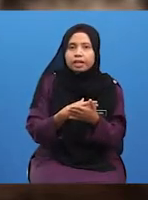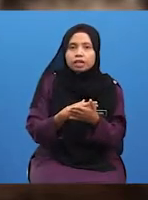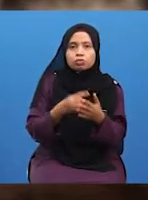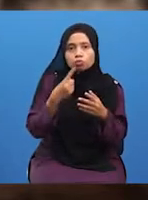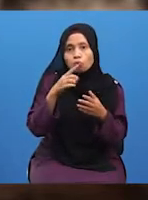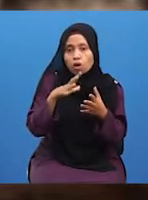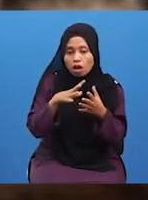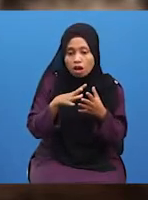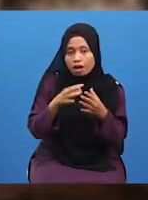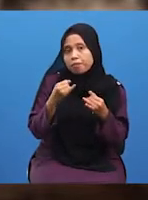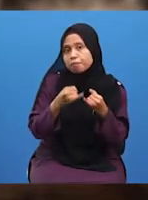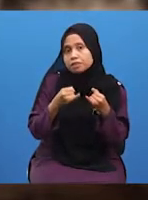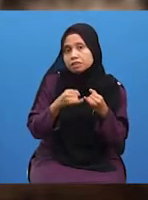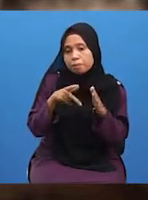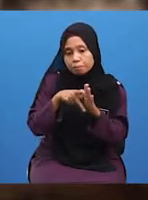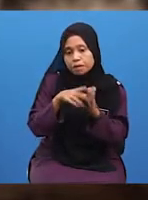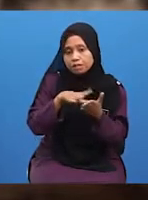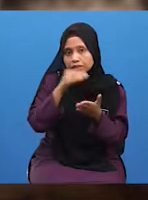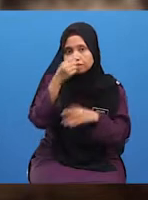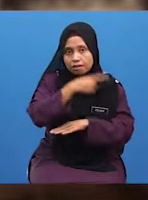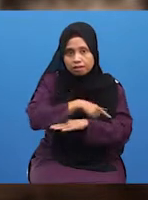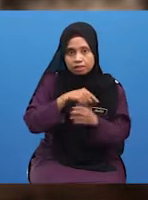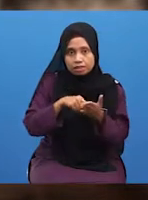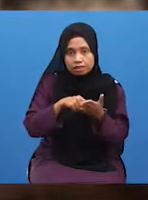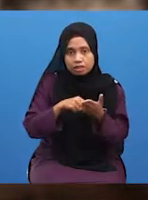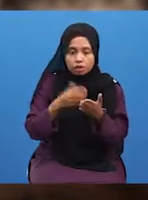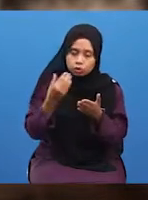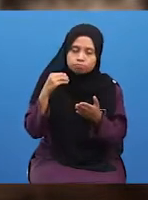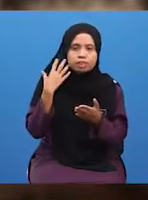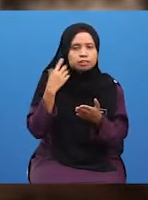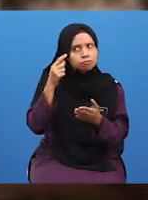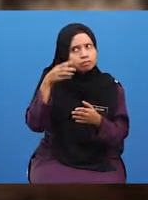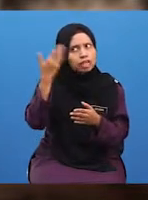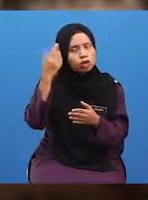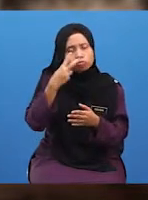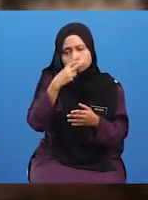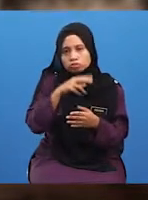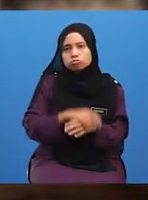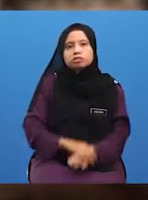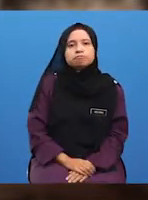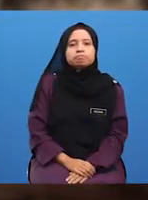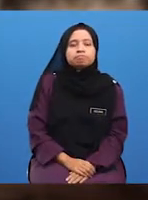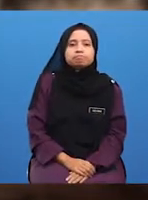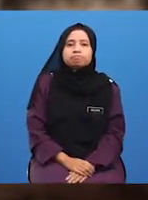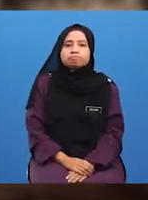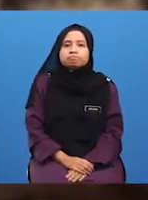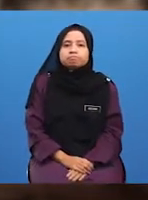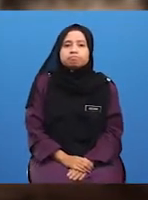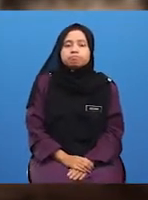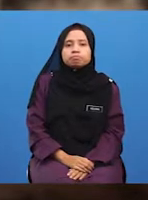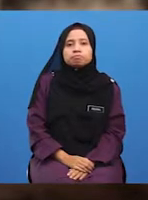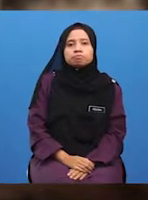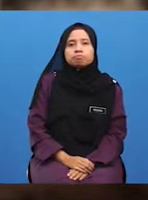bicara. Mari kita imbas kembali tajuk yang telah kita pelajari pada hari ini